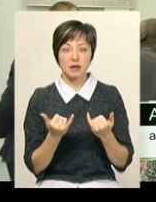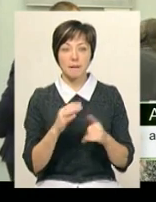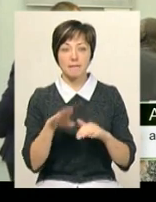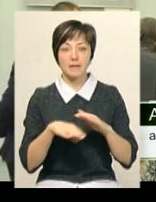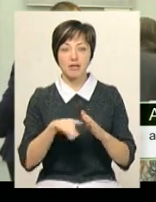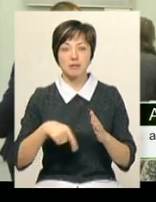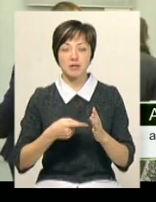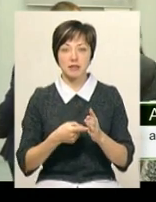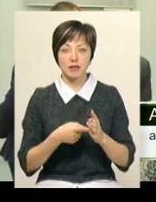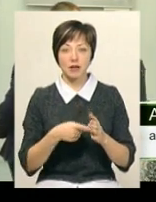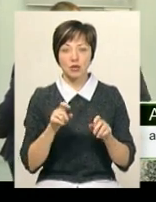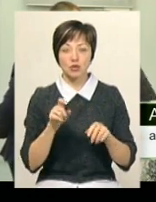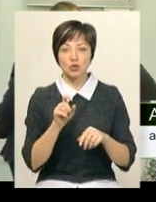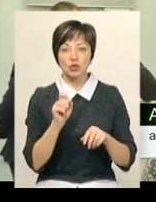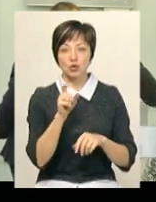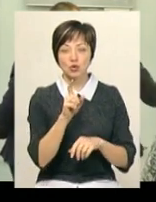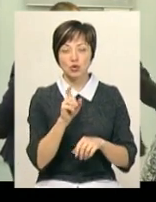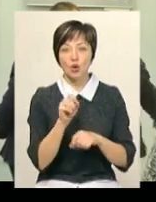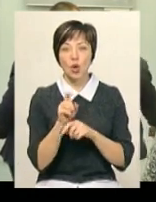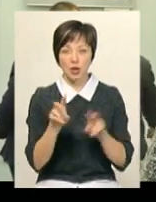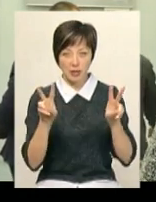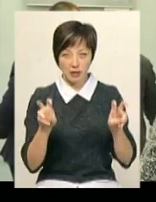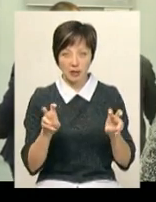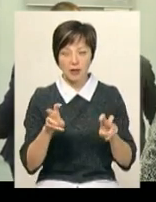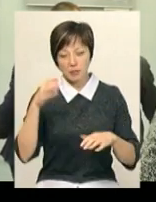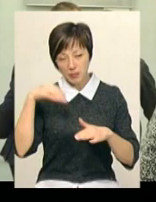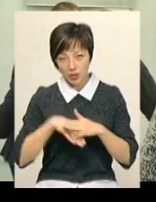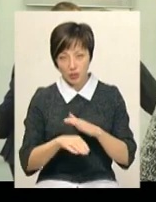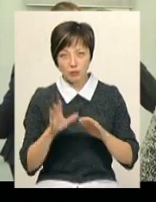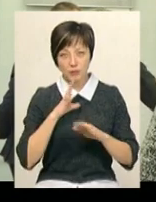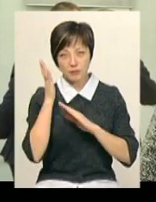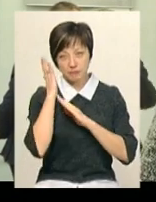вночі на «Терекон», ночували у маленькій такій бліндажі землянці.